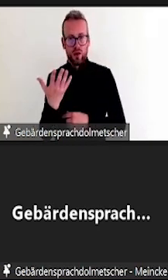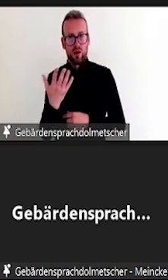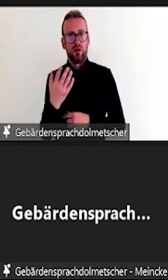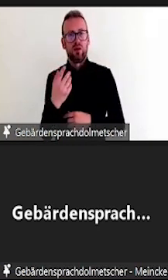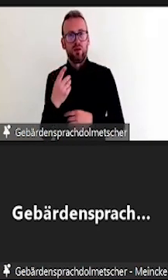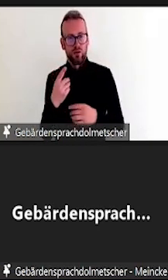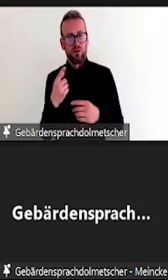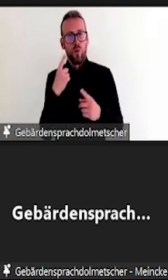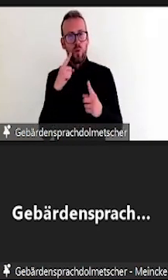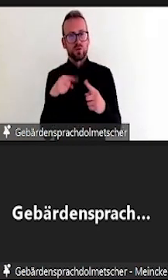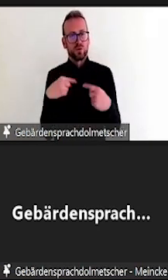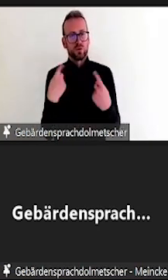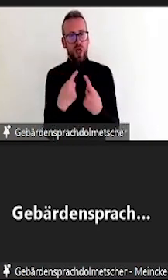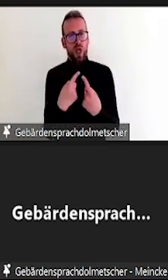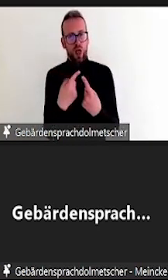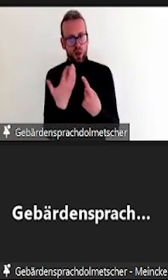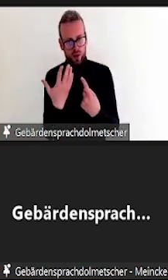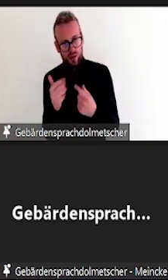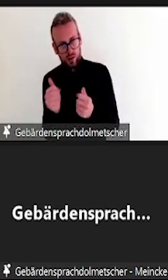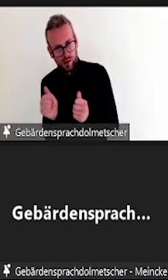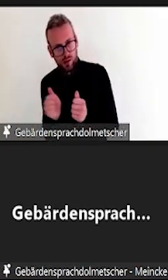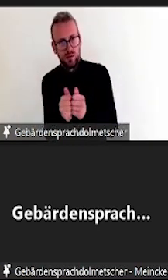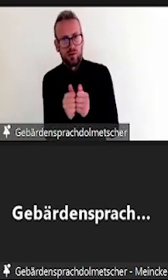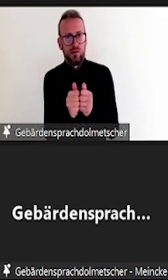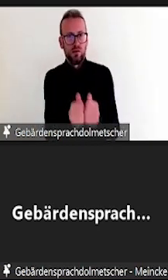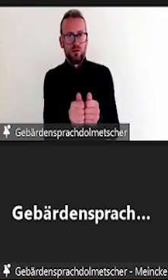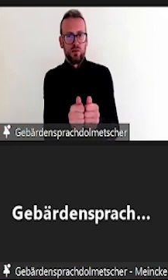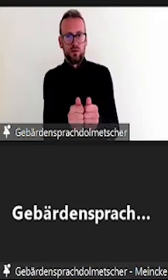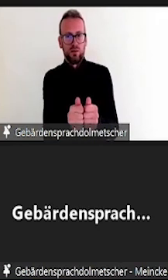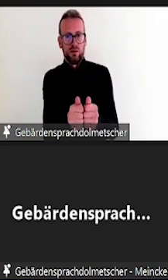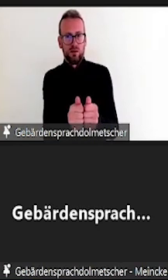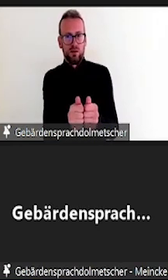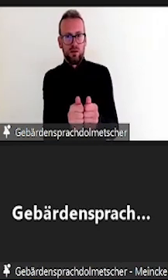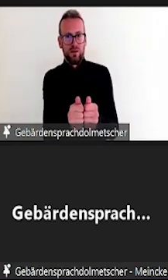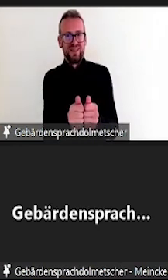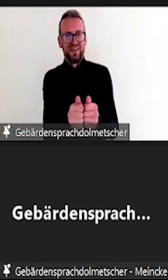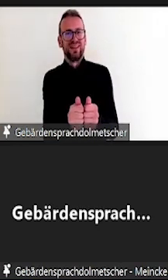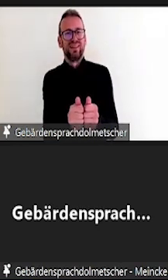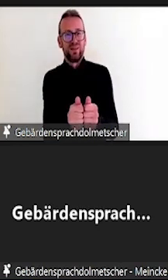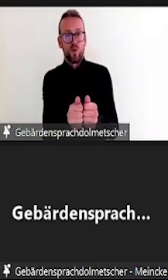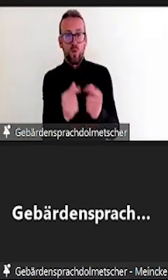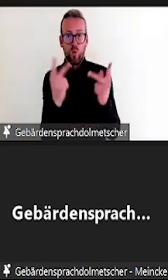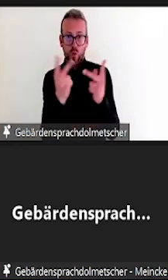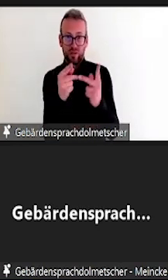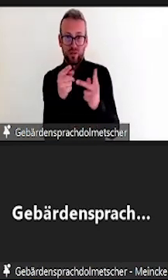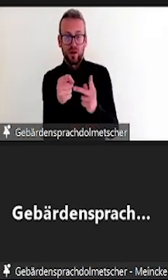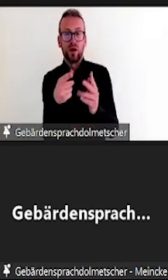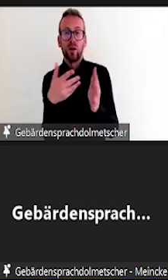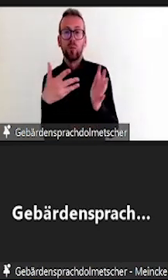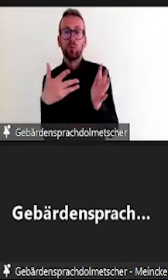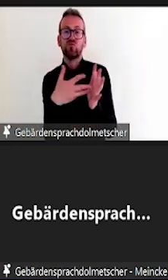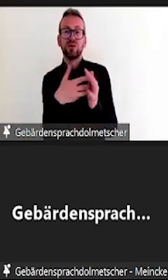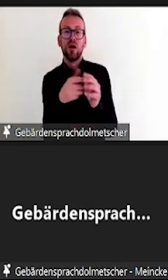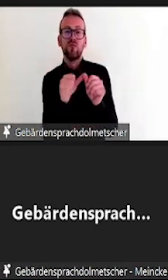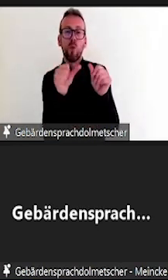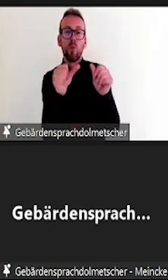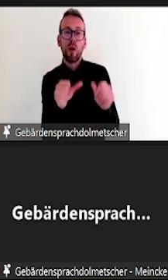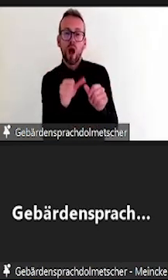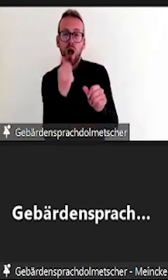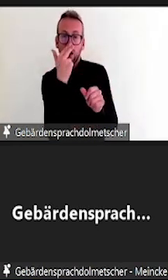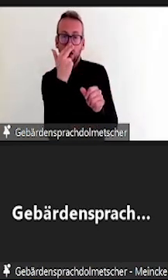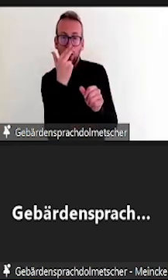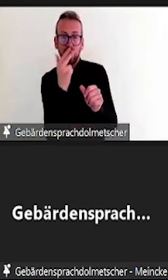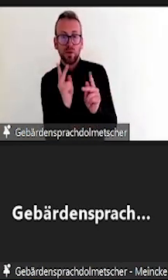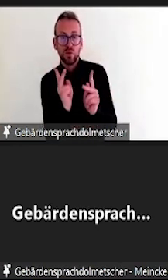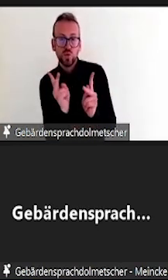Prüfungsversuch als Maßnahme des Nachteilsausgleichs schwierig. Allerdings ist hier noch eine Anmerkung, dass im nordrhein-westfälischen